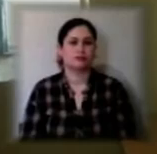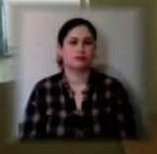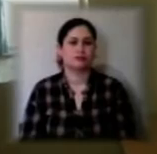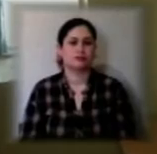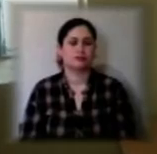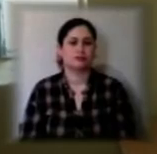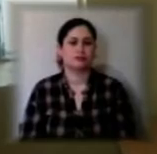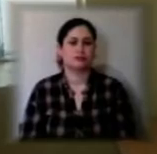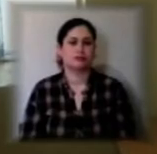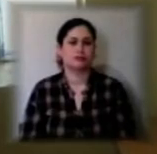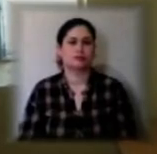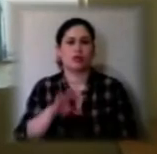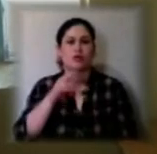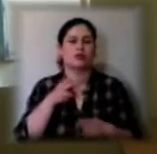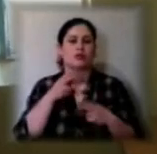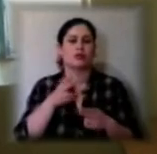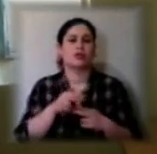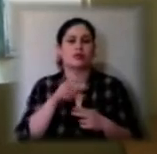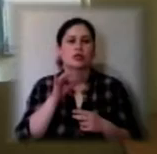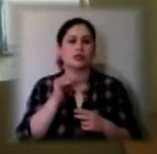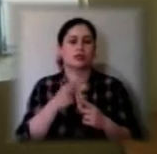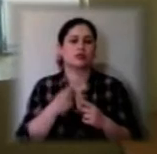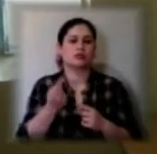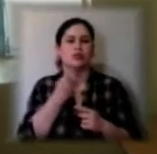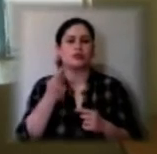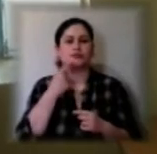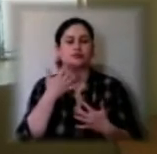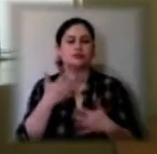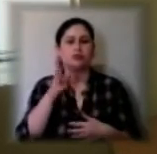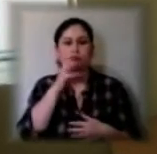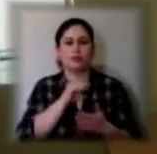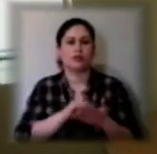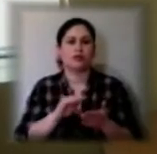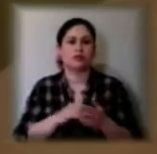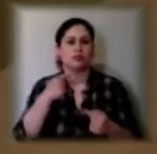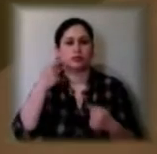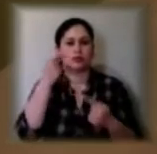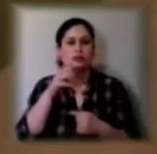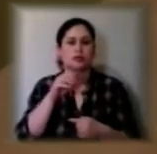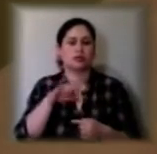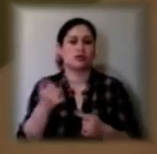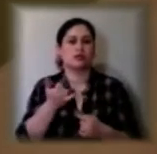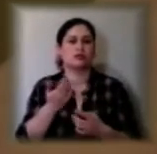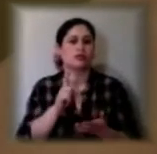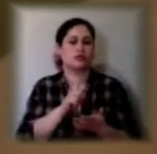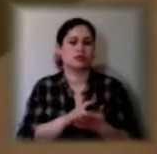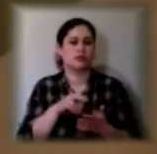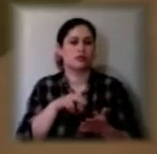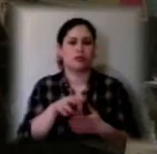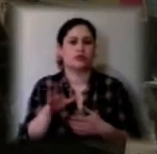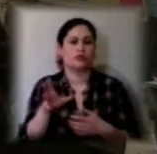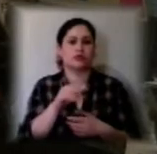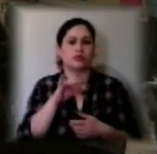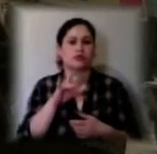Олег приїхав на медкомісію з області. Говорить, вже встиг написати психологічний тест, який сьогодні обов'язково проходять усі строковики.